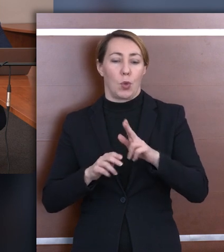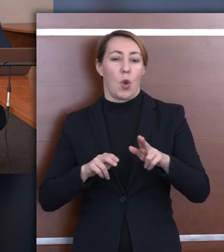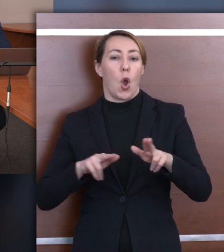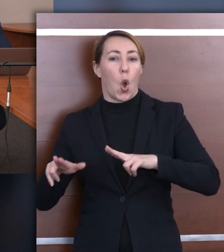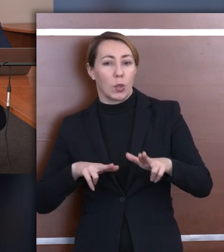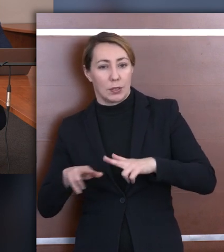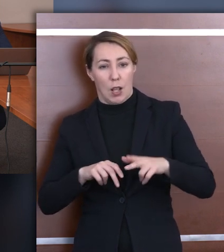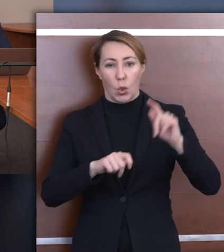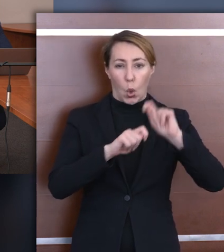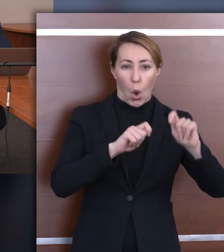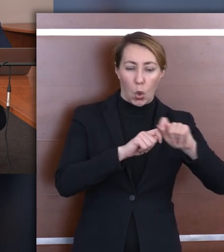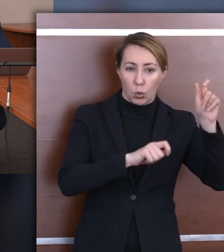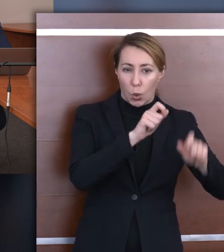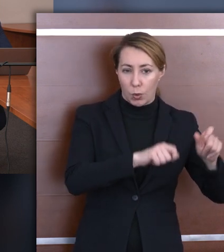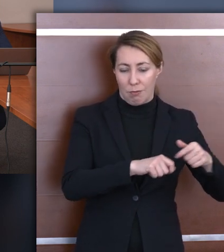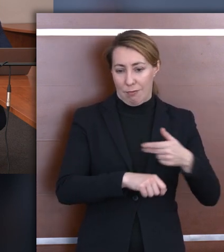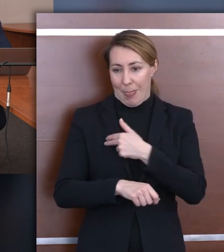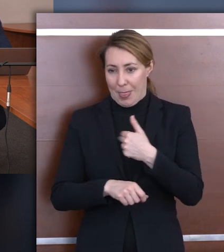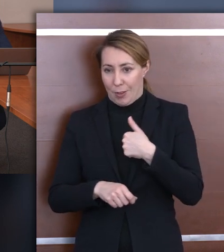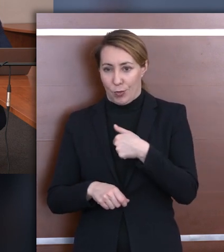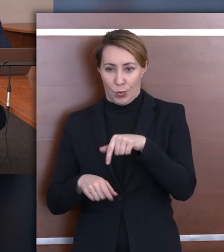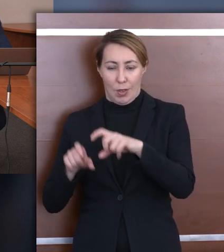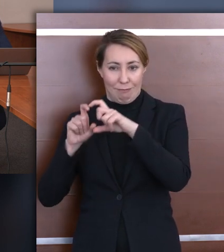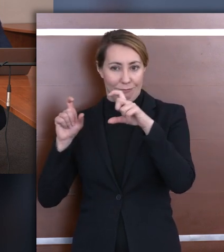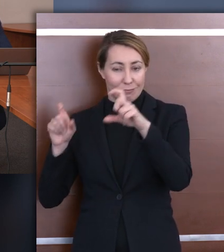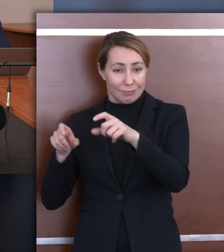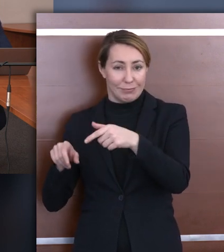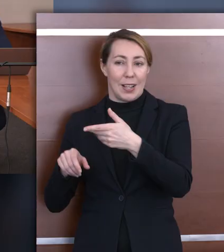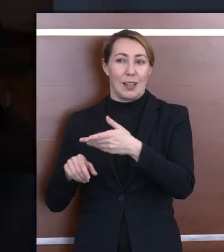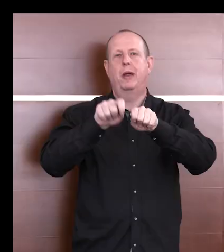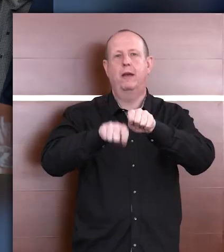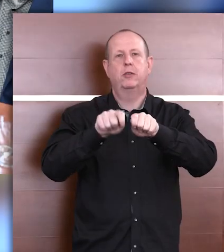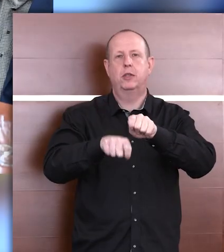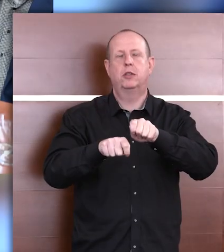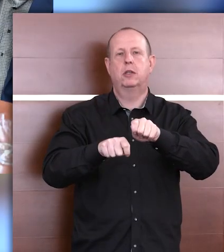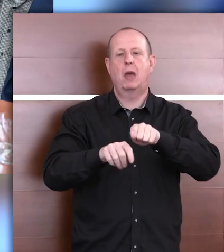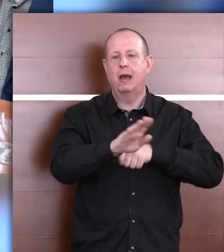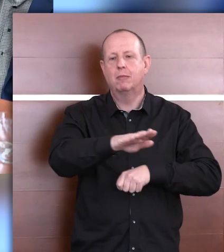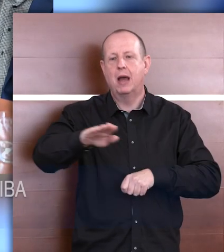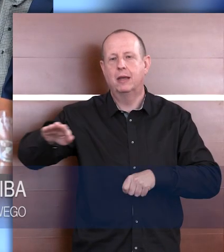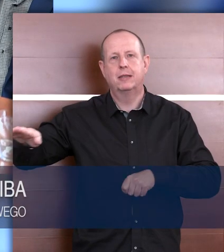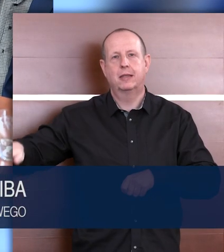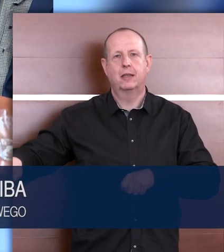z naszych delegatur, tak że takich wydarzeń na pewno w przyszłości będzie więcej. Ile dzieci,